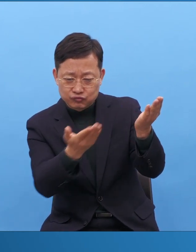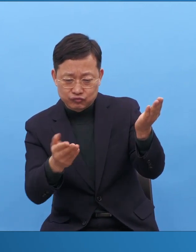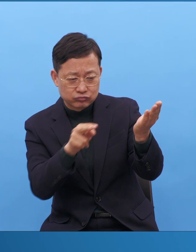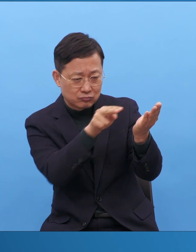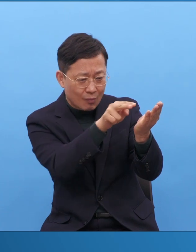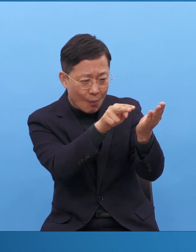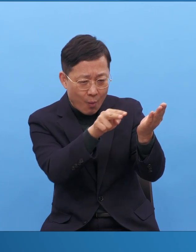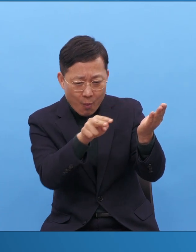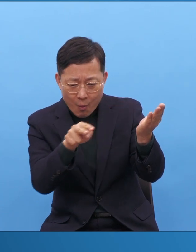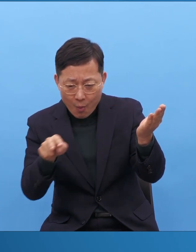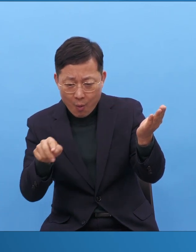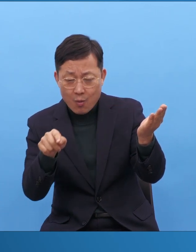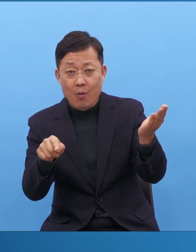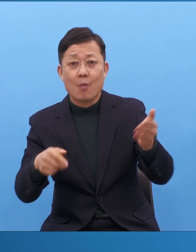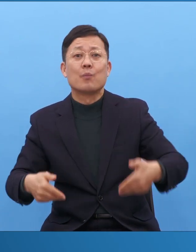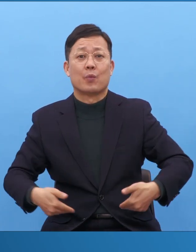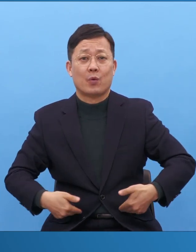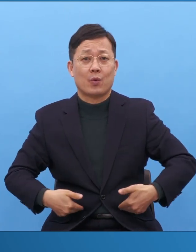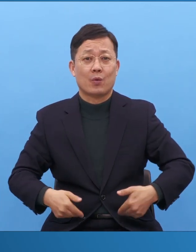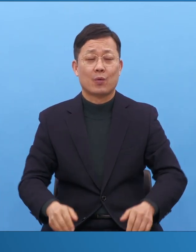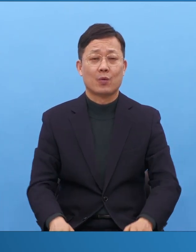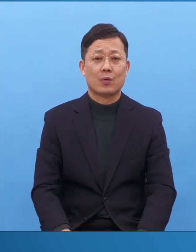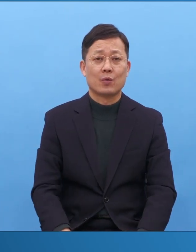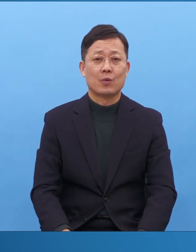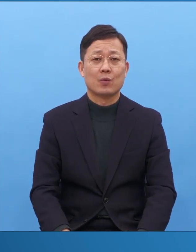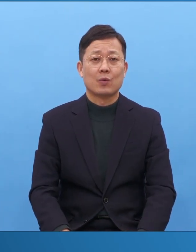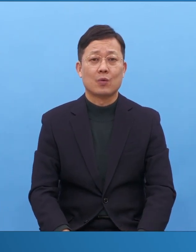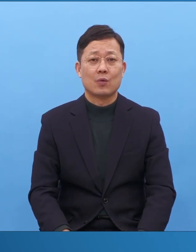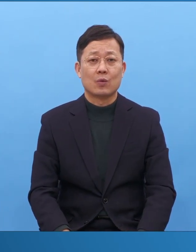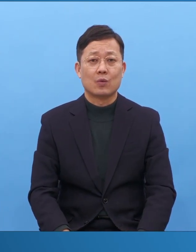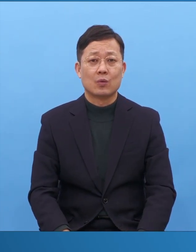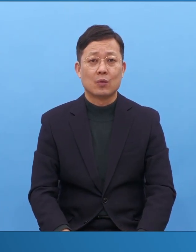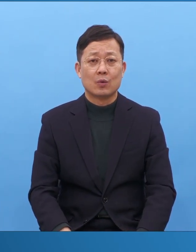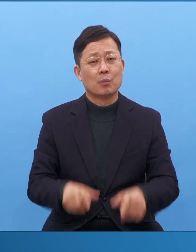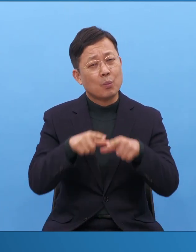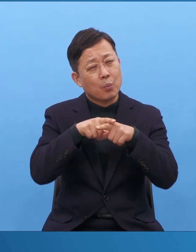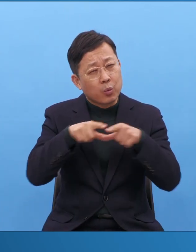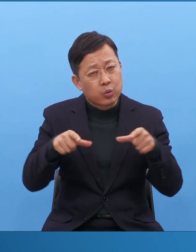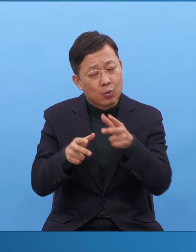중직자들의 특징이, 산업인의 특징이 잘 못 들어요.